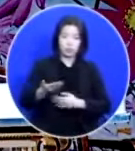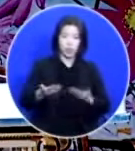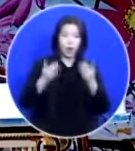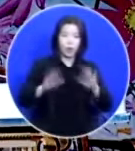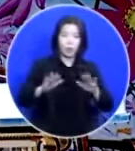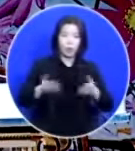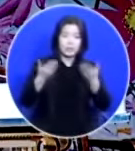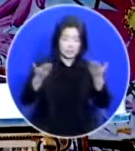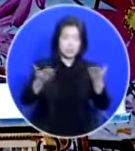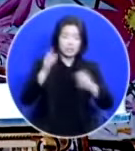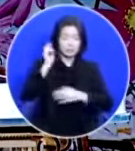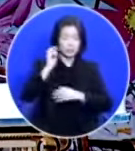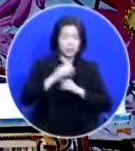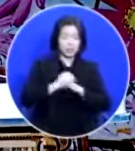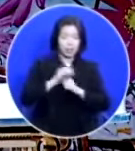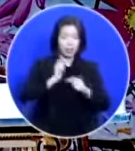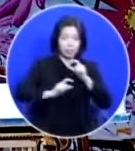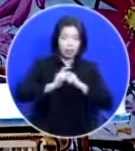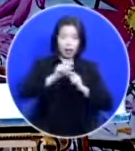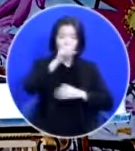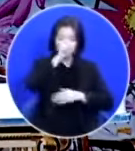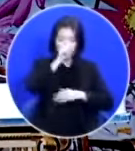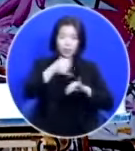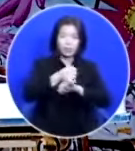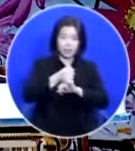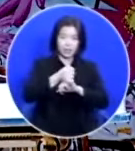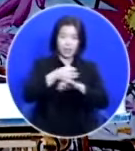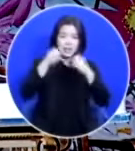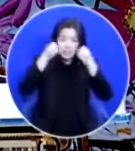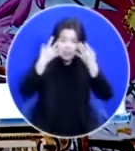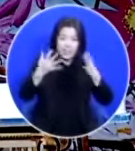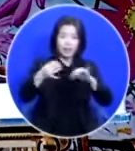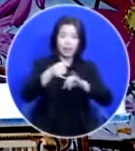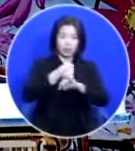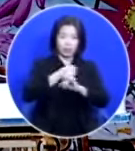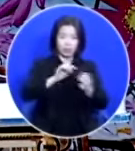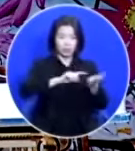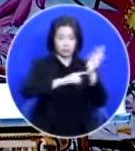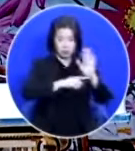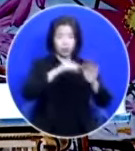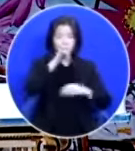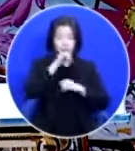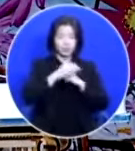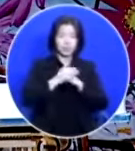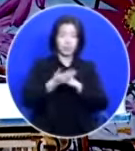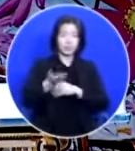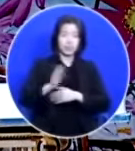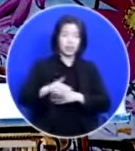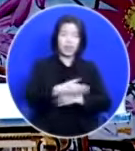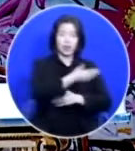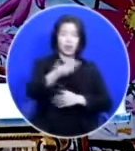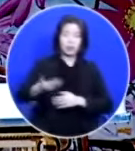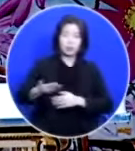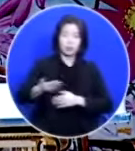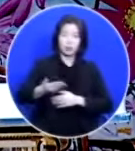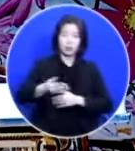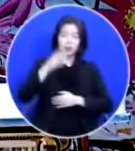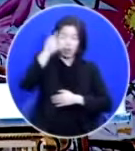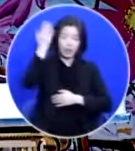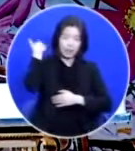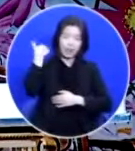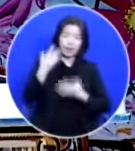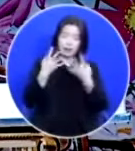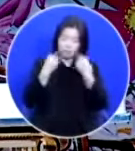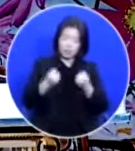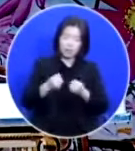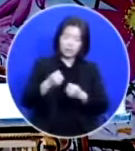더 좋은 언약 또는 새 언약 이렇게 표현을 했는데 여러분들도 그동안에 여러 번 들으신 말씀입니다